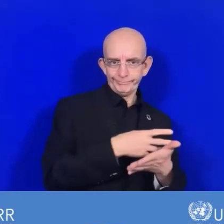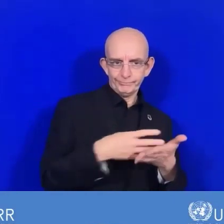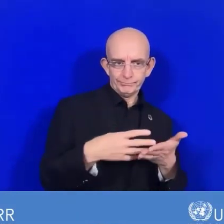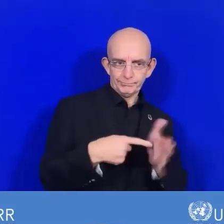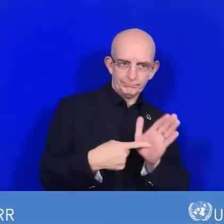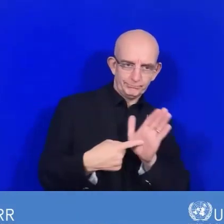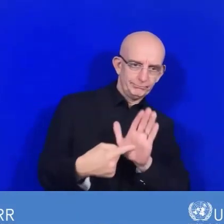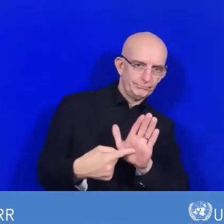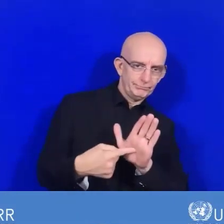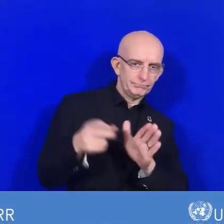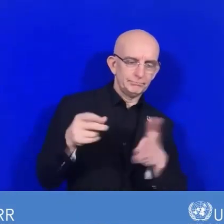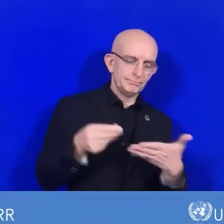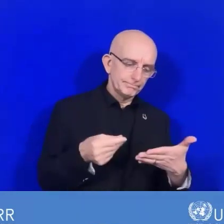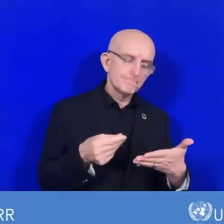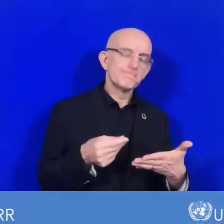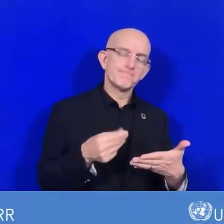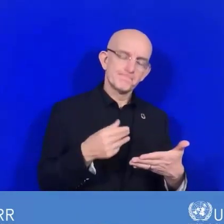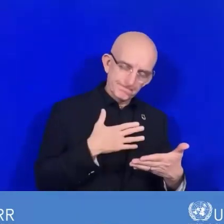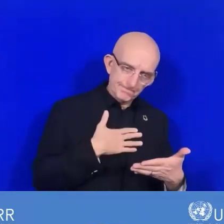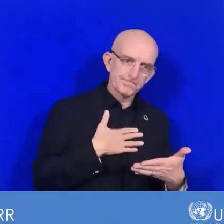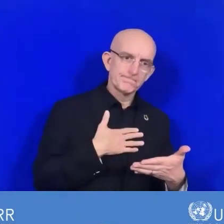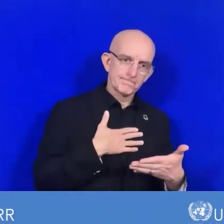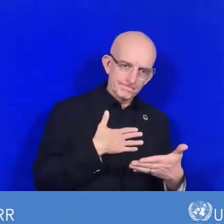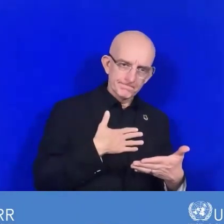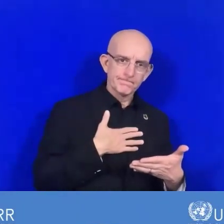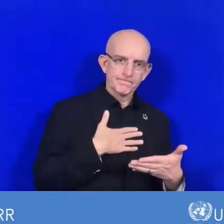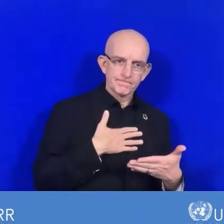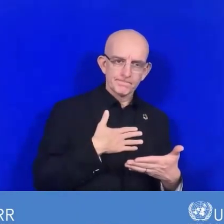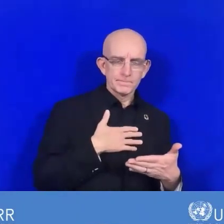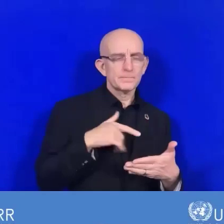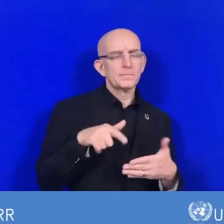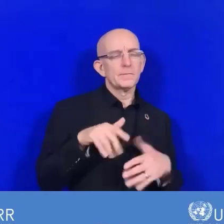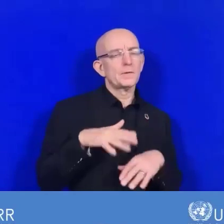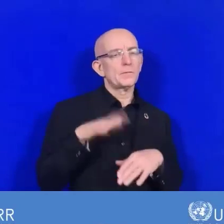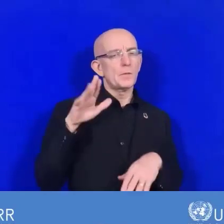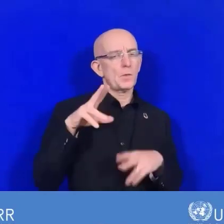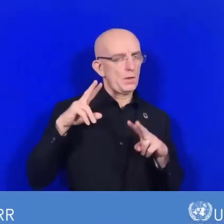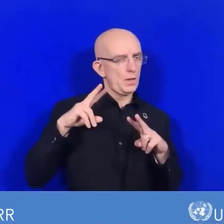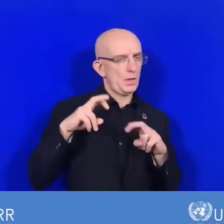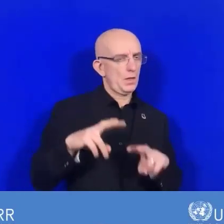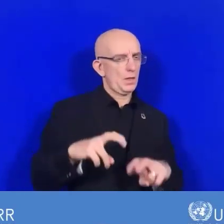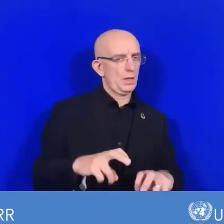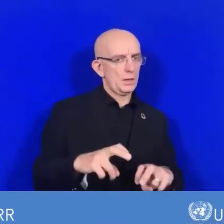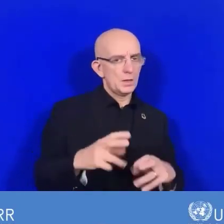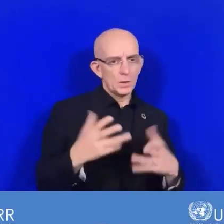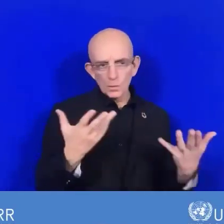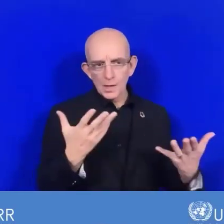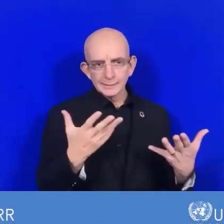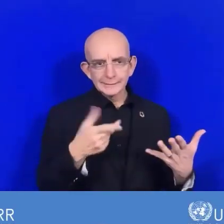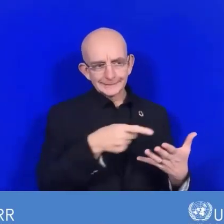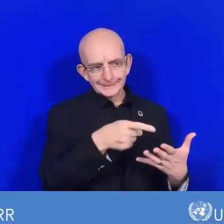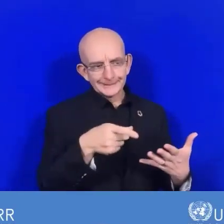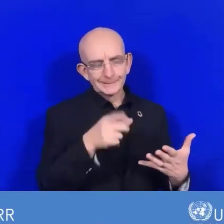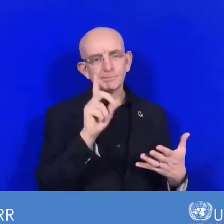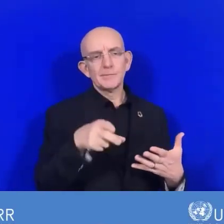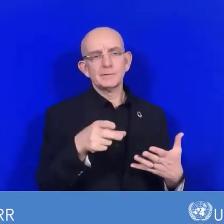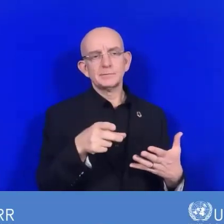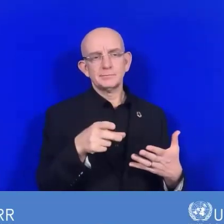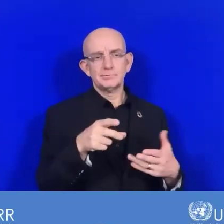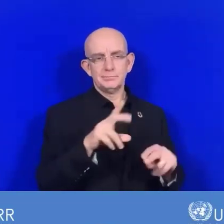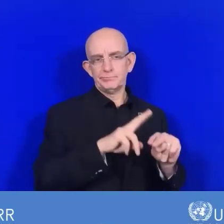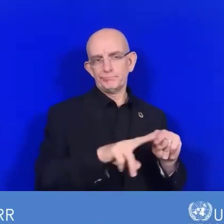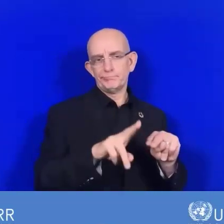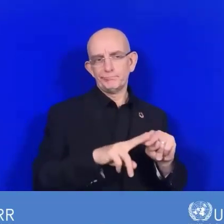intéressons davantage sur les lacunes, sur les lacunes qu'il faudrait combler dans la ville. Et l'une des